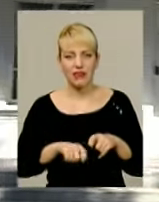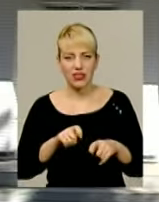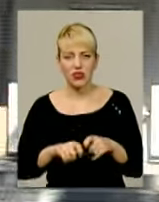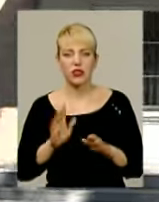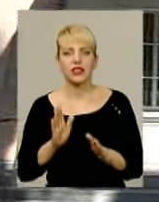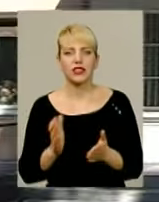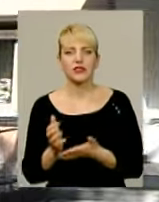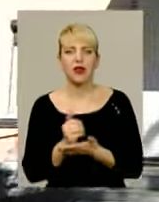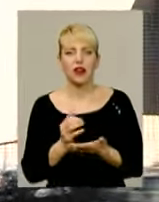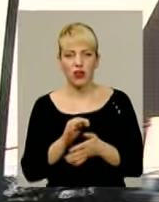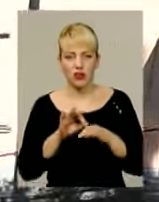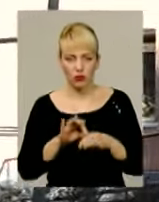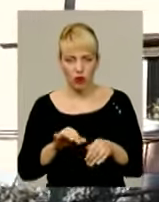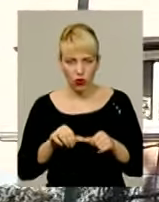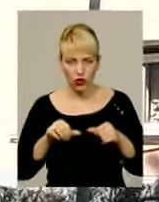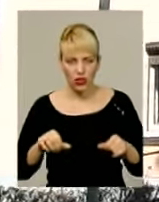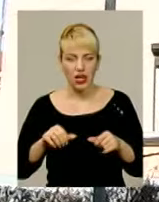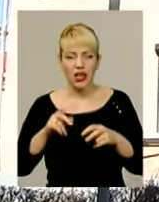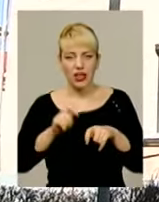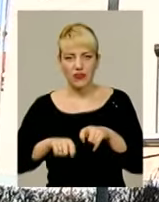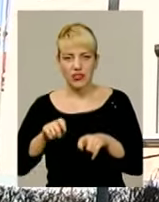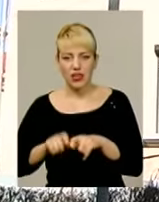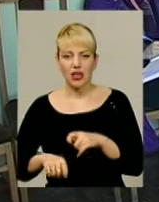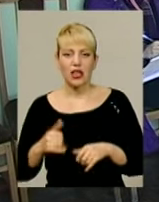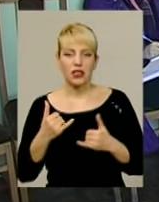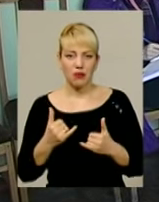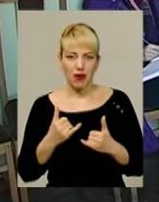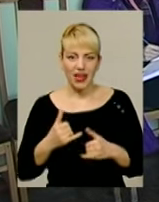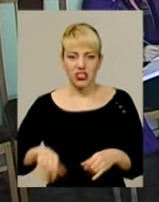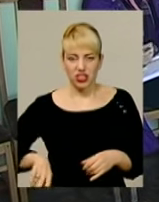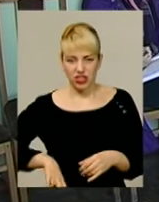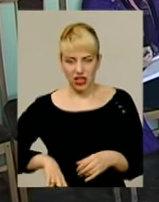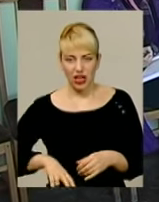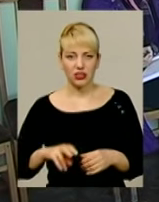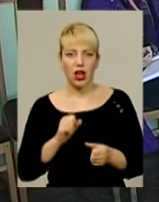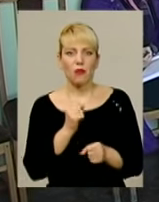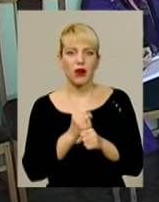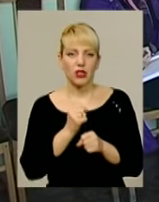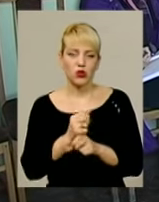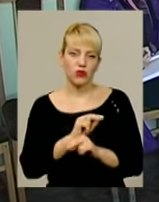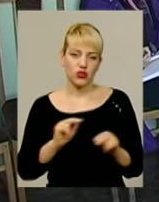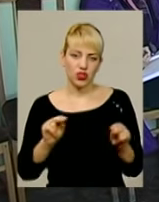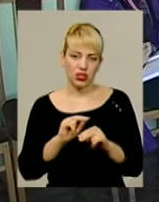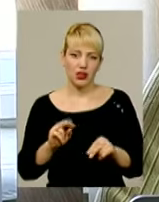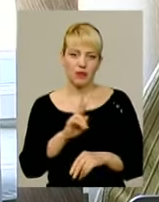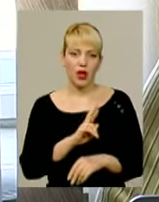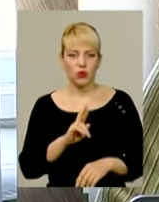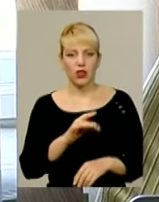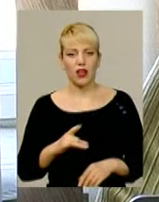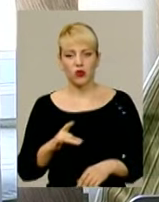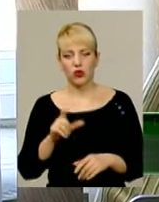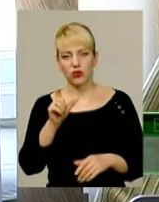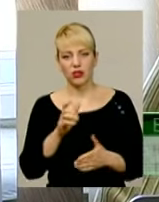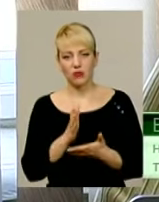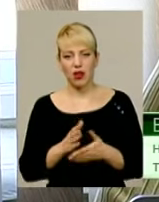інвентаризацію, тепер вже колишній директор Соснівської ЗОЖ працює пересічним вчителем в одній з шкіл Ярмолинецького району. «Людина